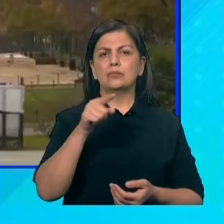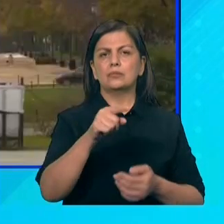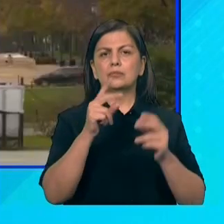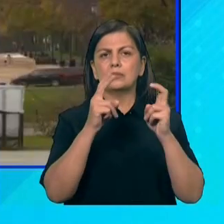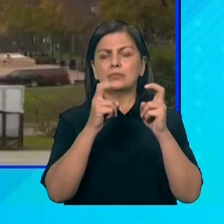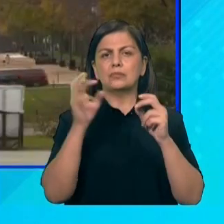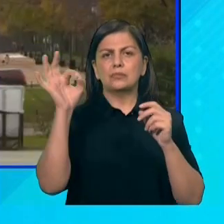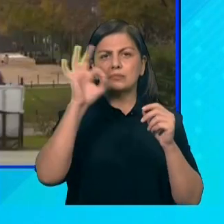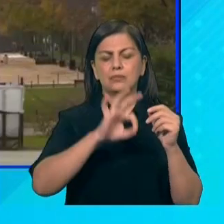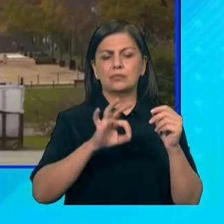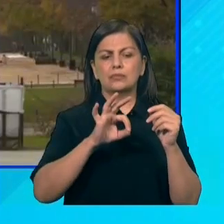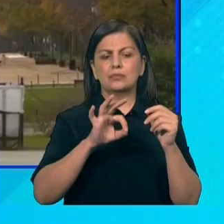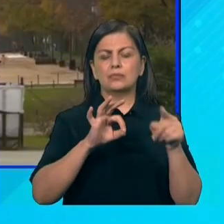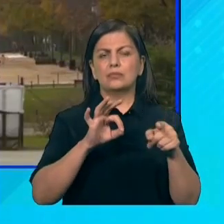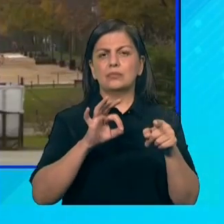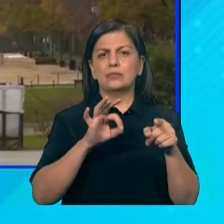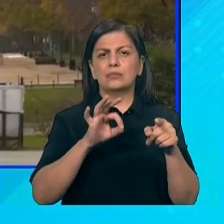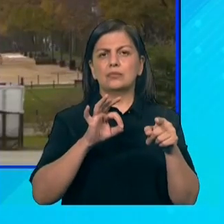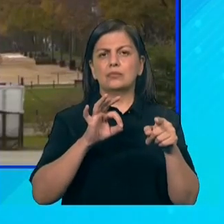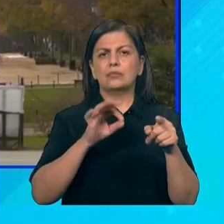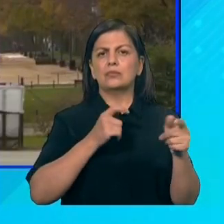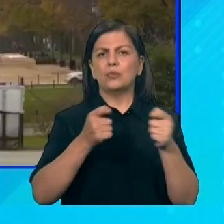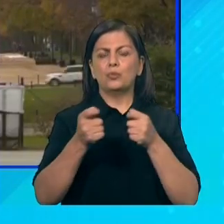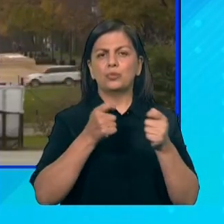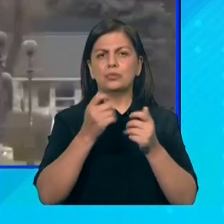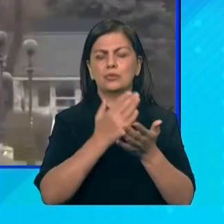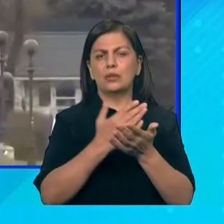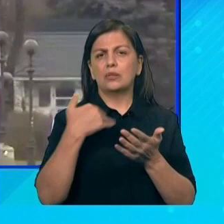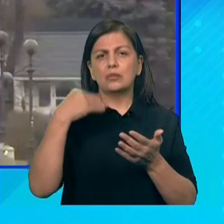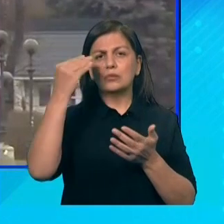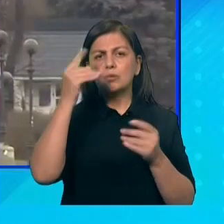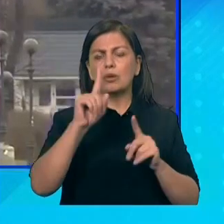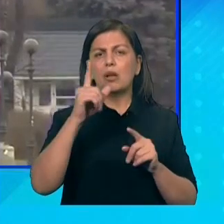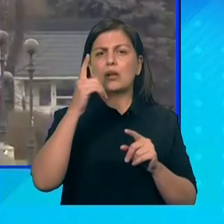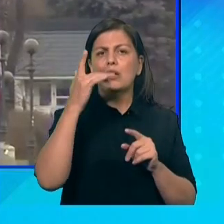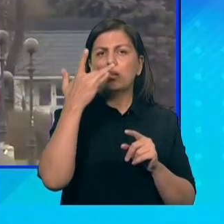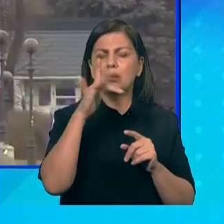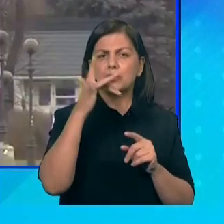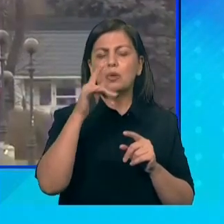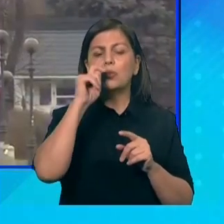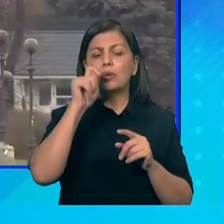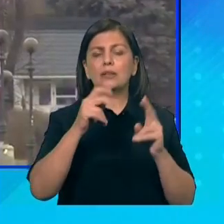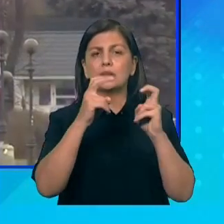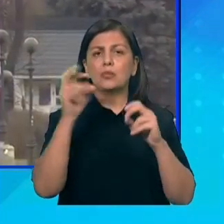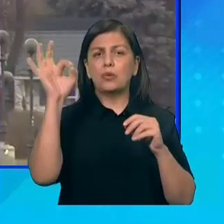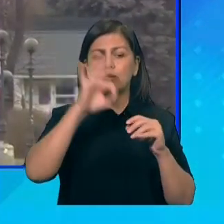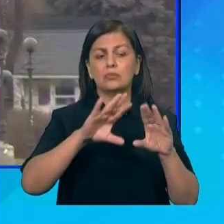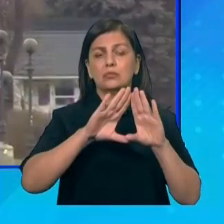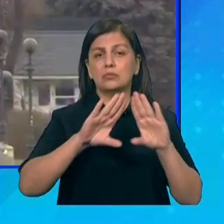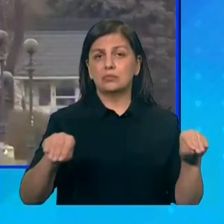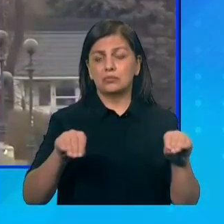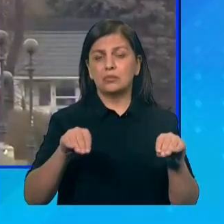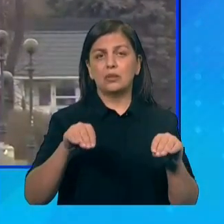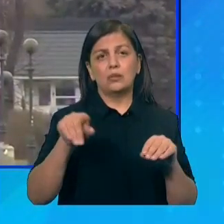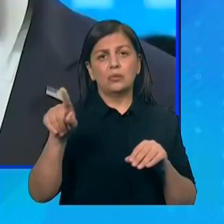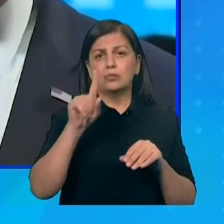düşünürəm ki, onları idarə edir və düşünmürəm ki, ABŞ Ukrayna ilə bağlı ATŞ-ə kestim, çünki